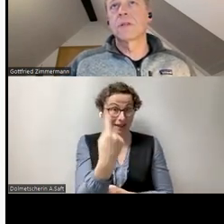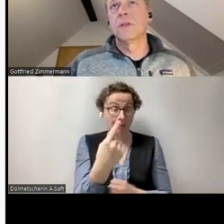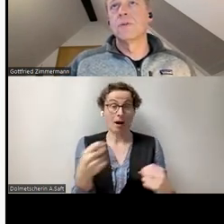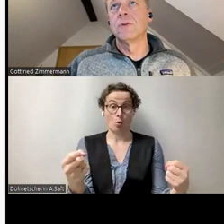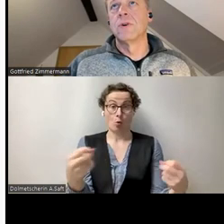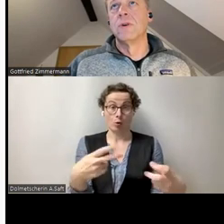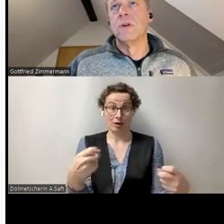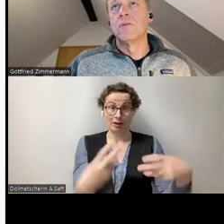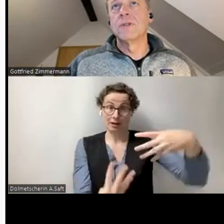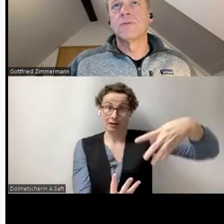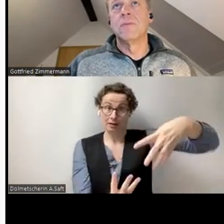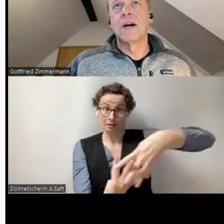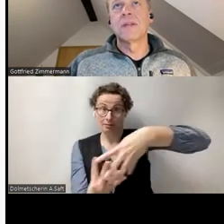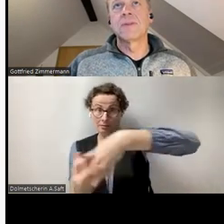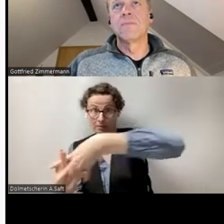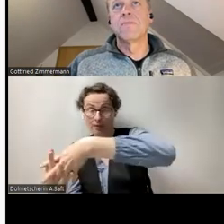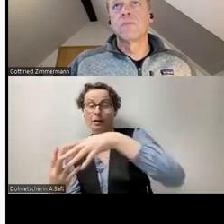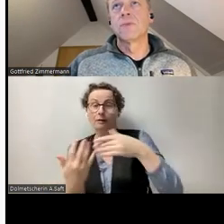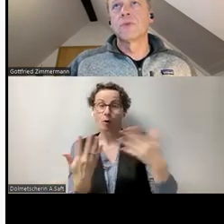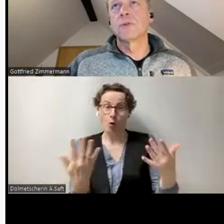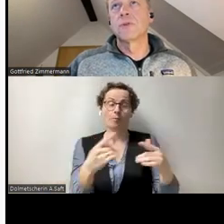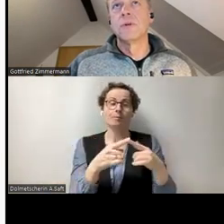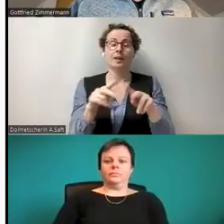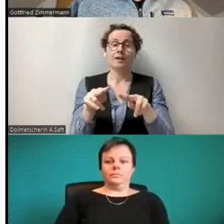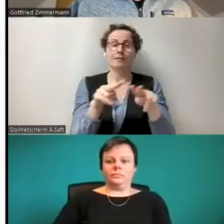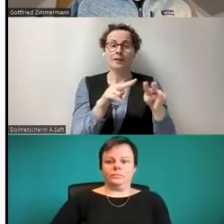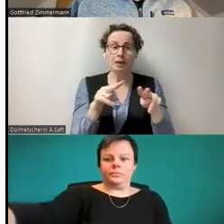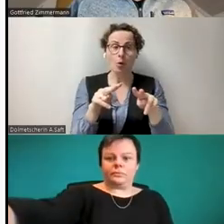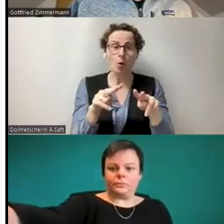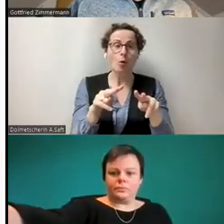Das macht man über Videoformat, Entschuldigung,